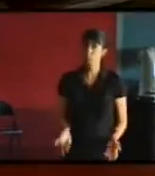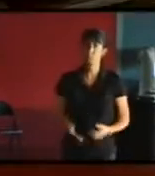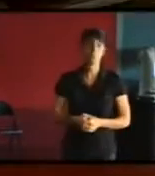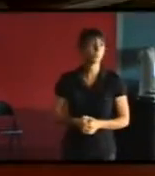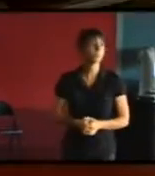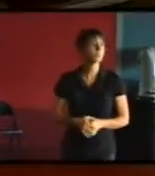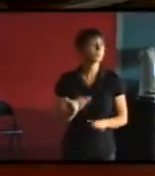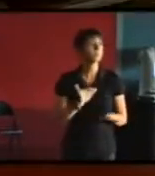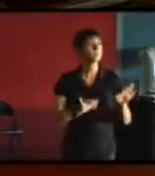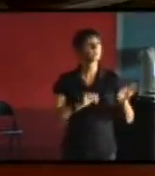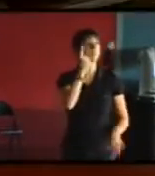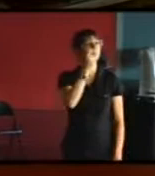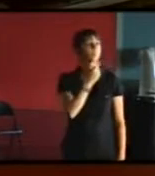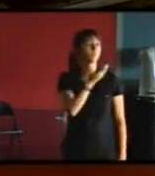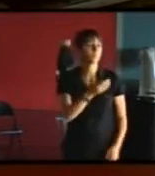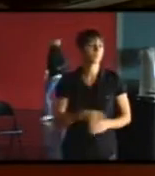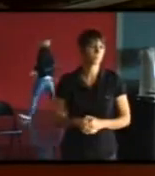tout à'heure oui-y